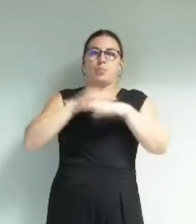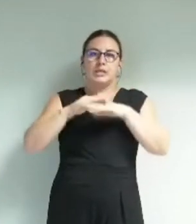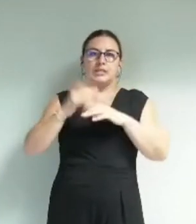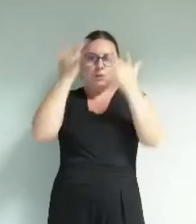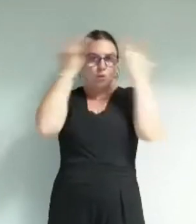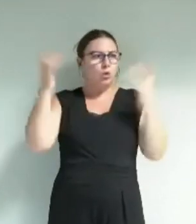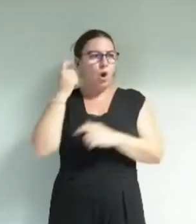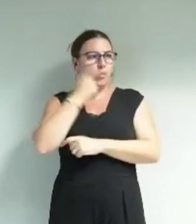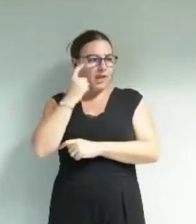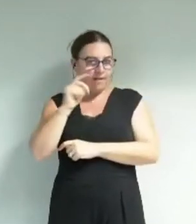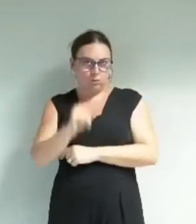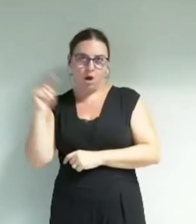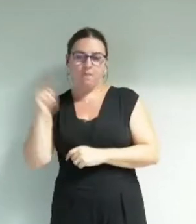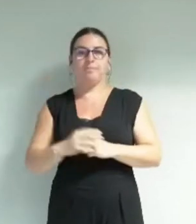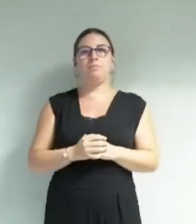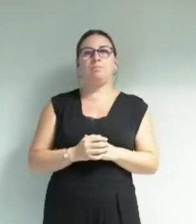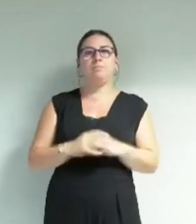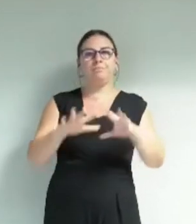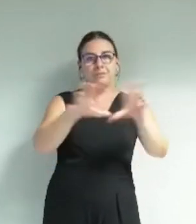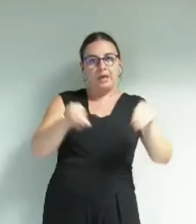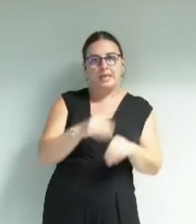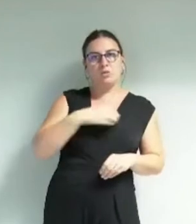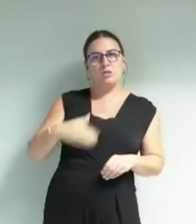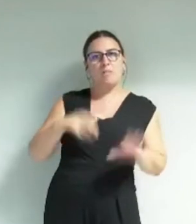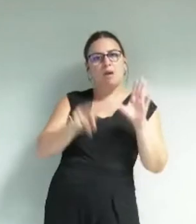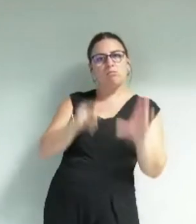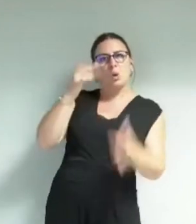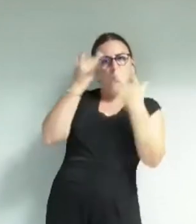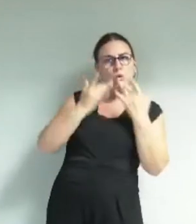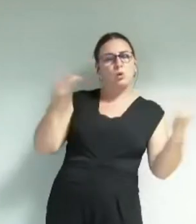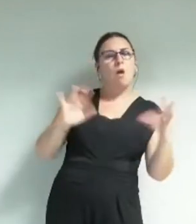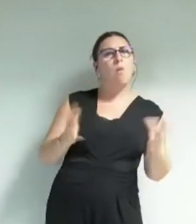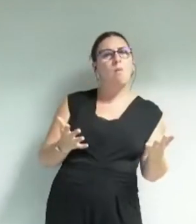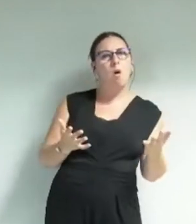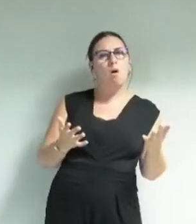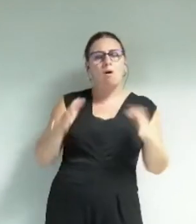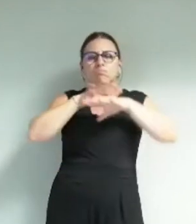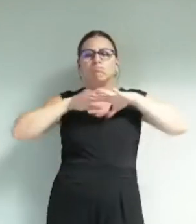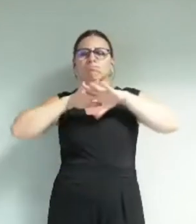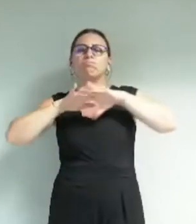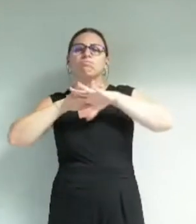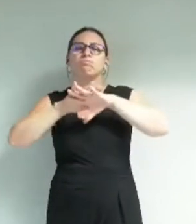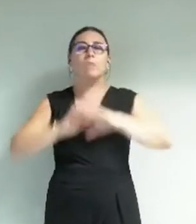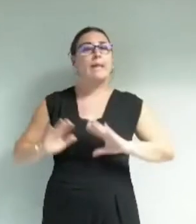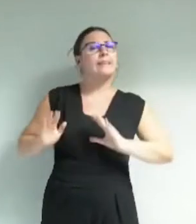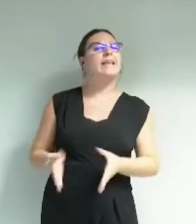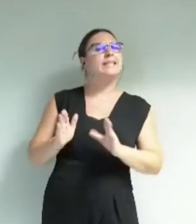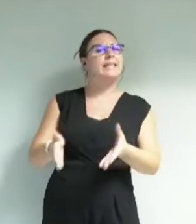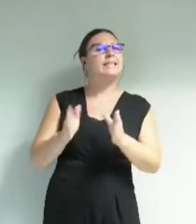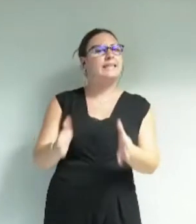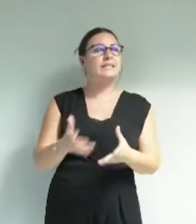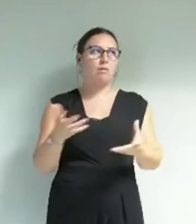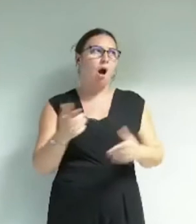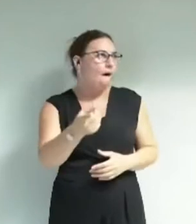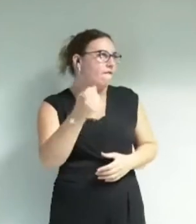L'équipe municipale a abordé la politique culturelle dans la confusion et certaines décisions furent prises sur la base